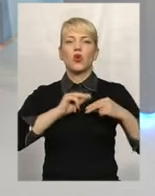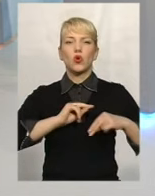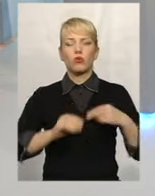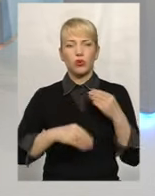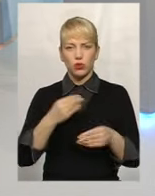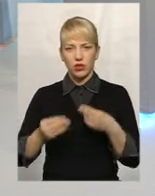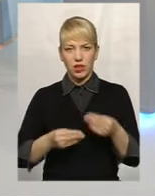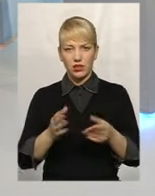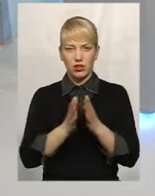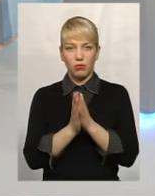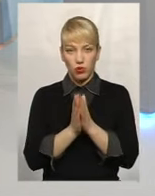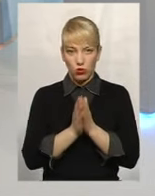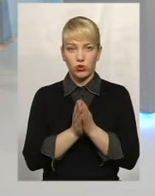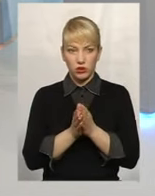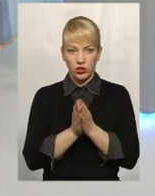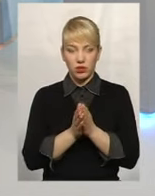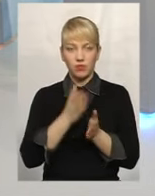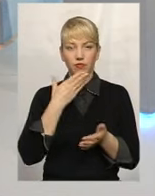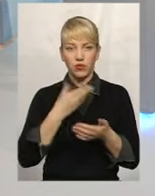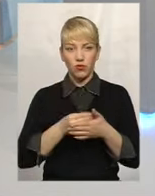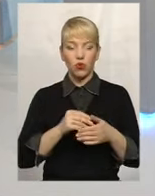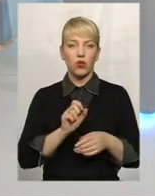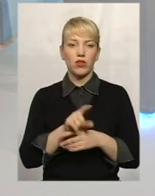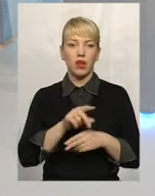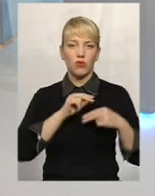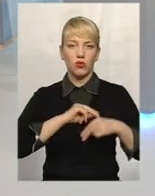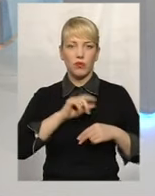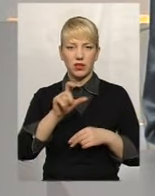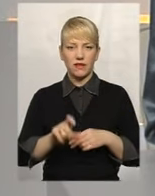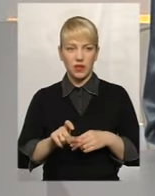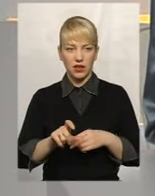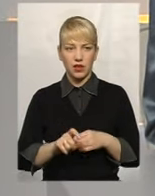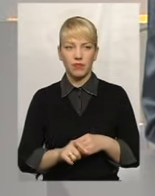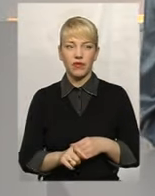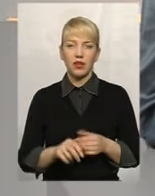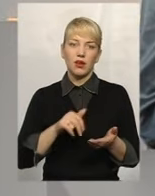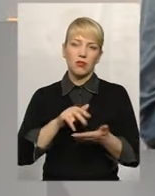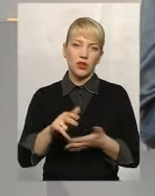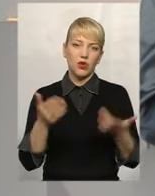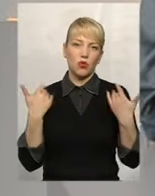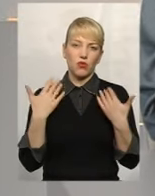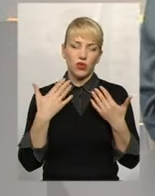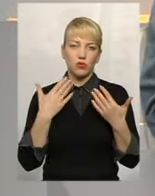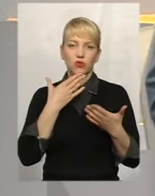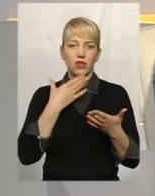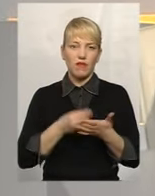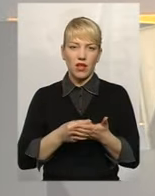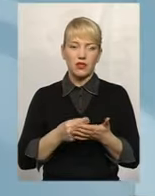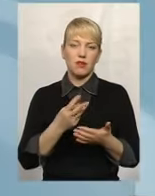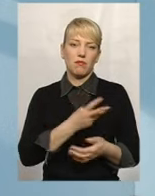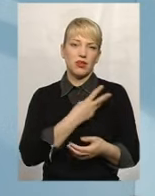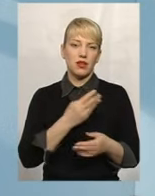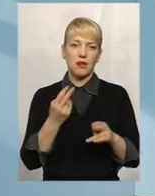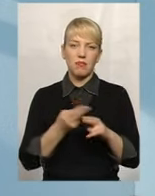роботодавець просить свого найманого працівника піти у відпустку за власним бажанням, без